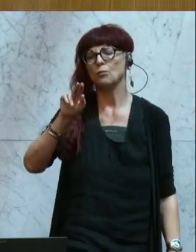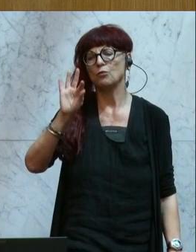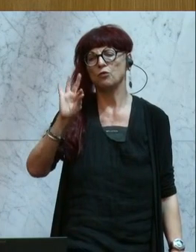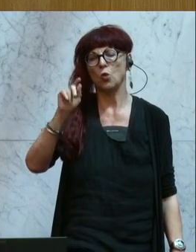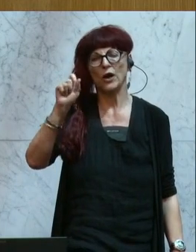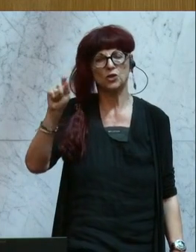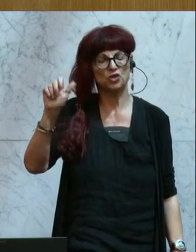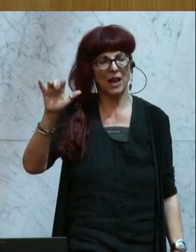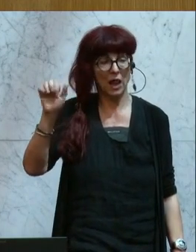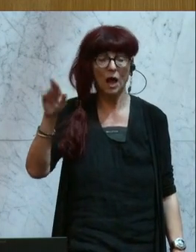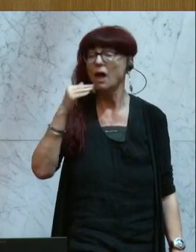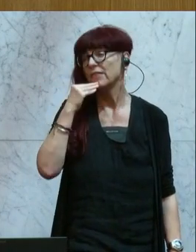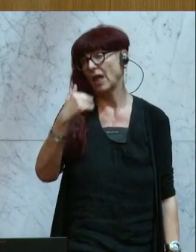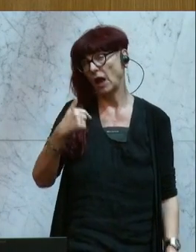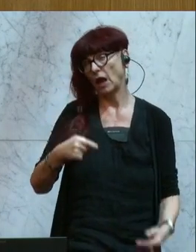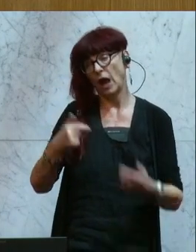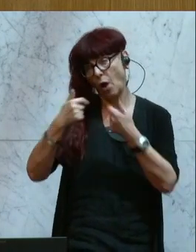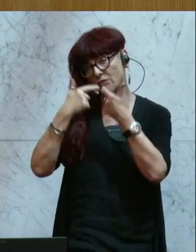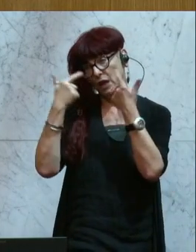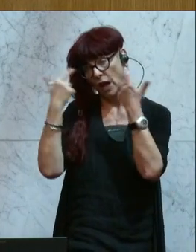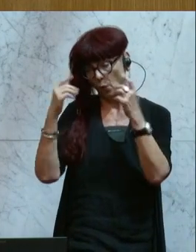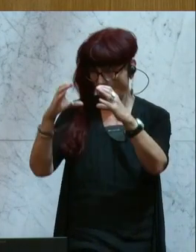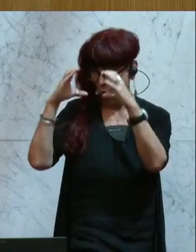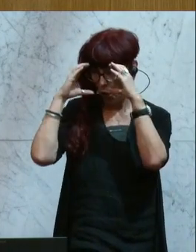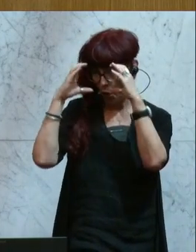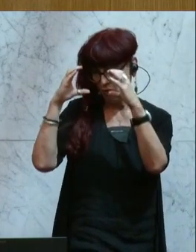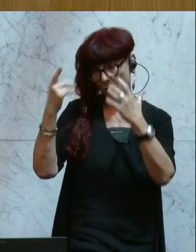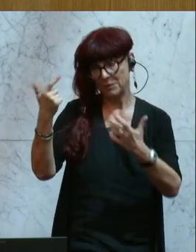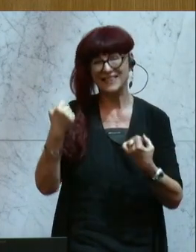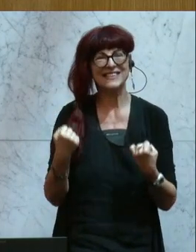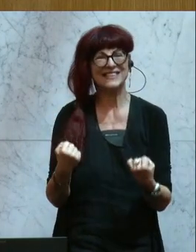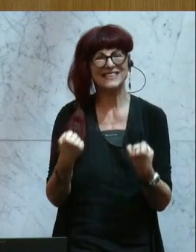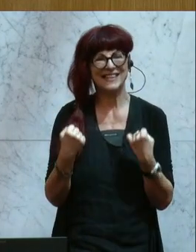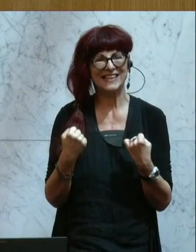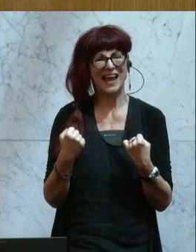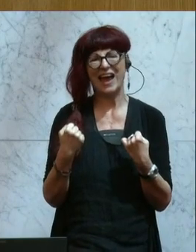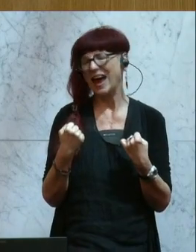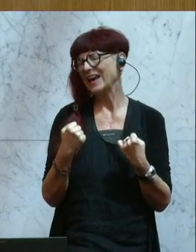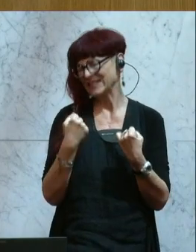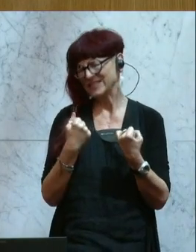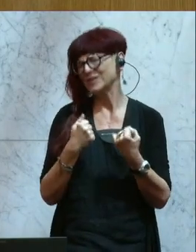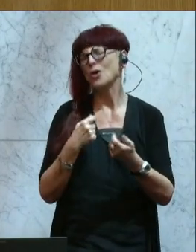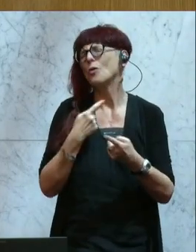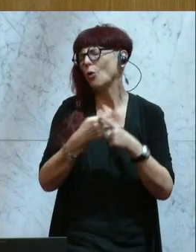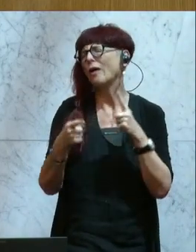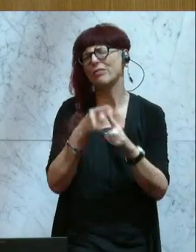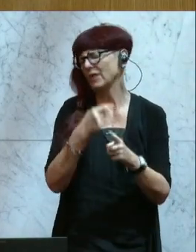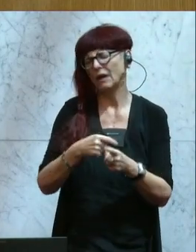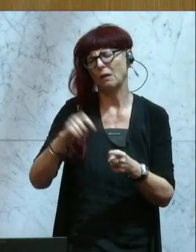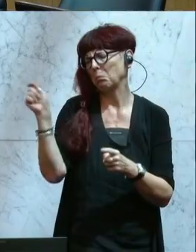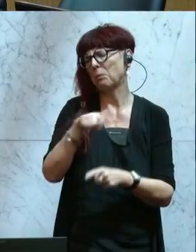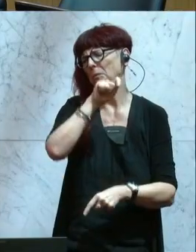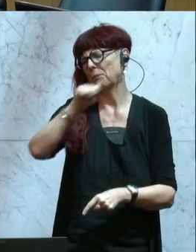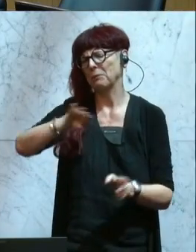die Aufklärung, dass die ÖVP Sicherheitspolitik jetzt ganz abgeschrieben hat. Sie haben